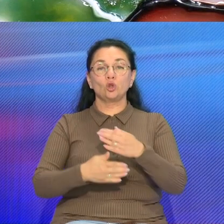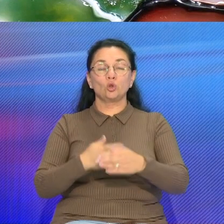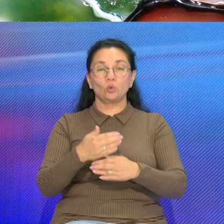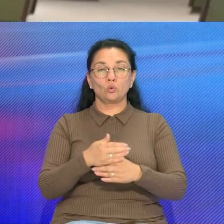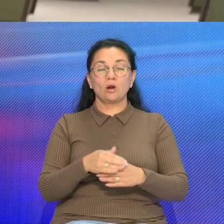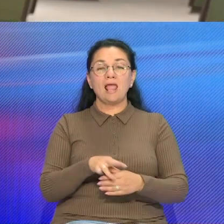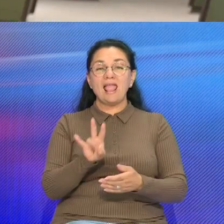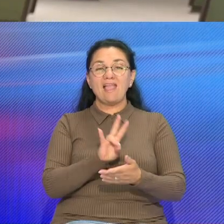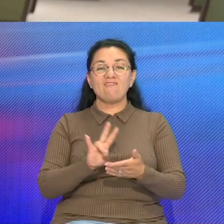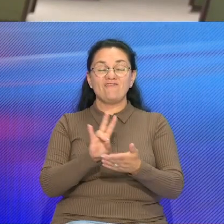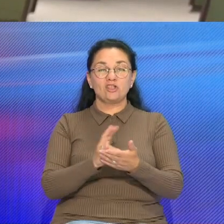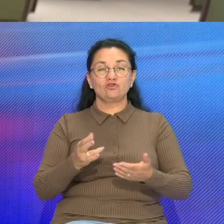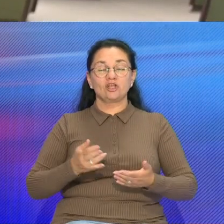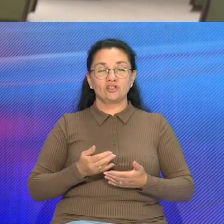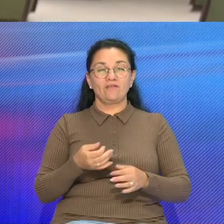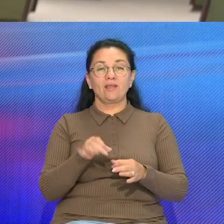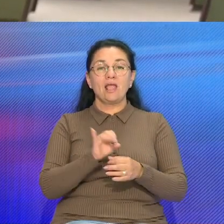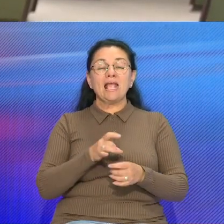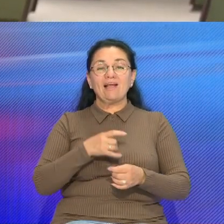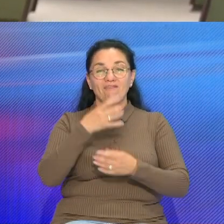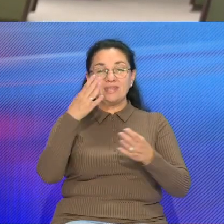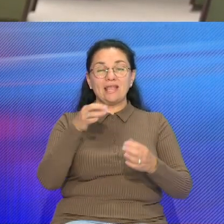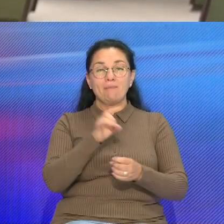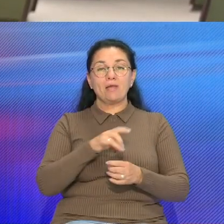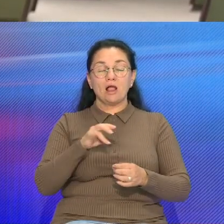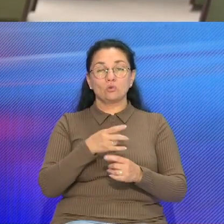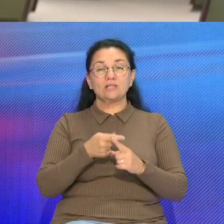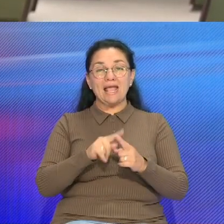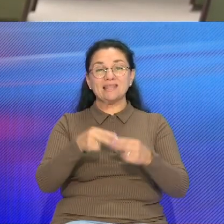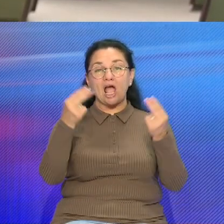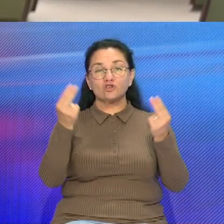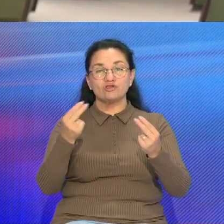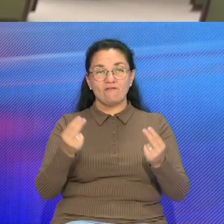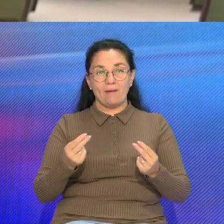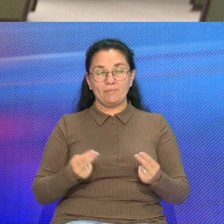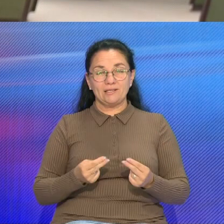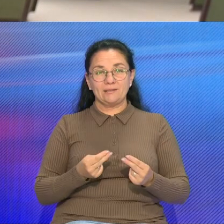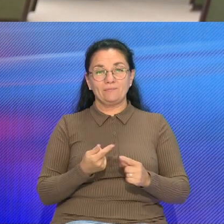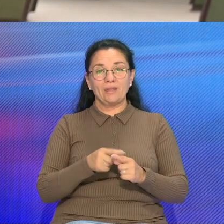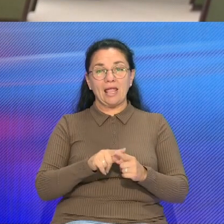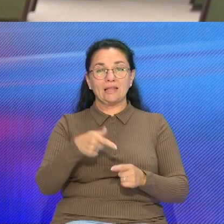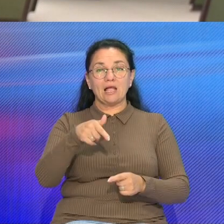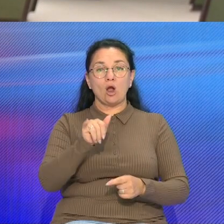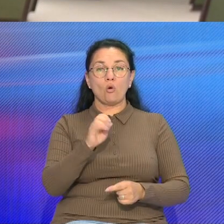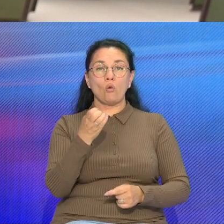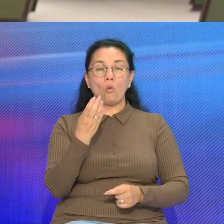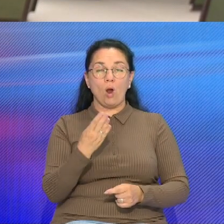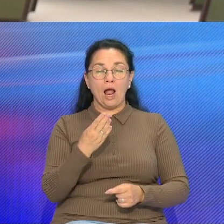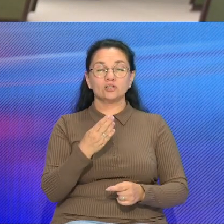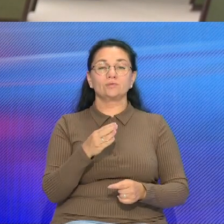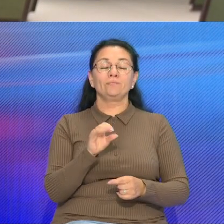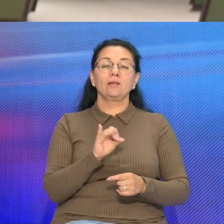Беларусь Большинство работ выполнены в технике живописи Это гуаш, туш,